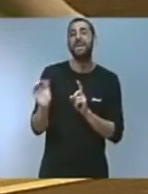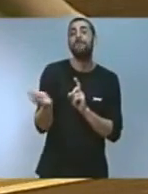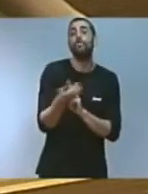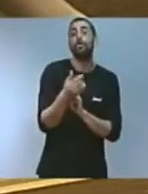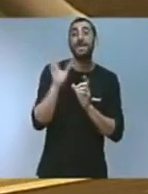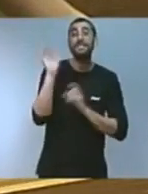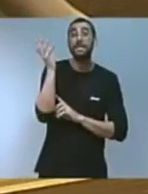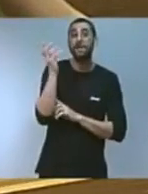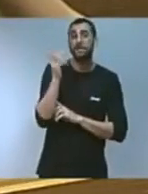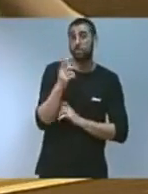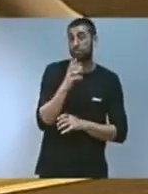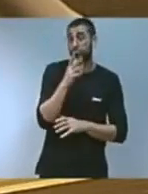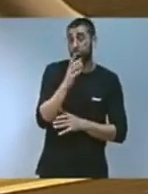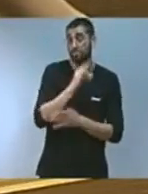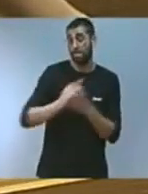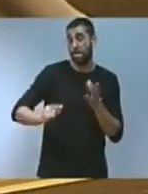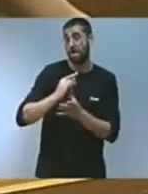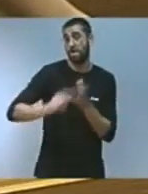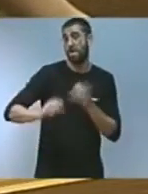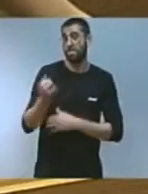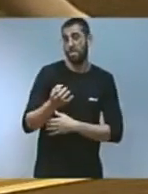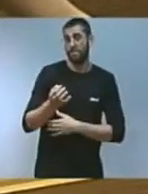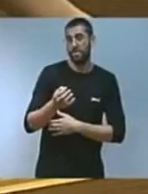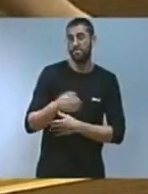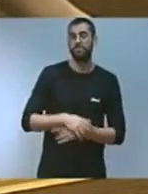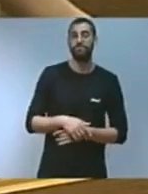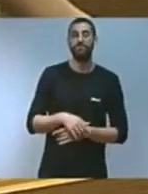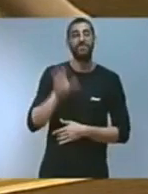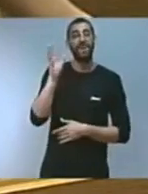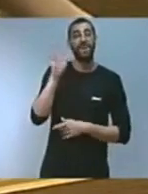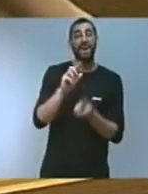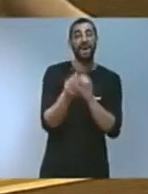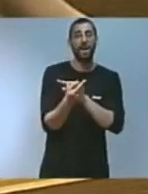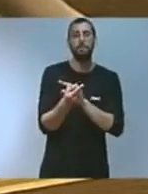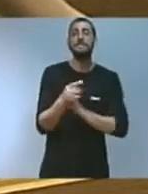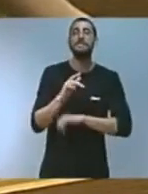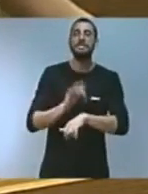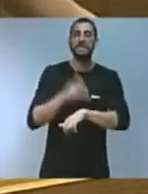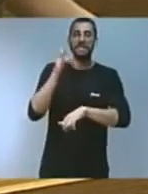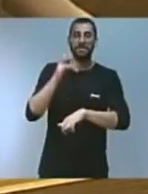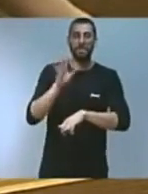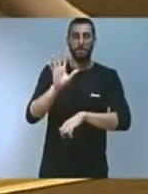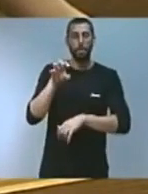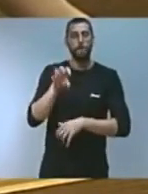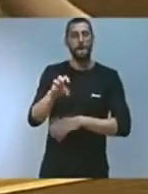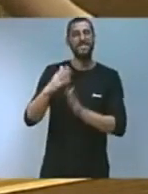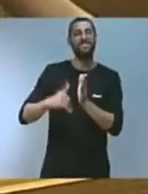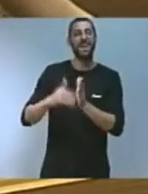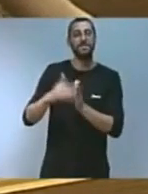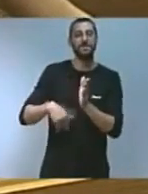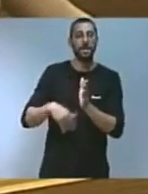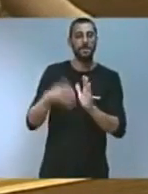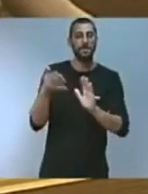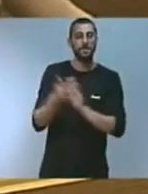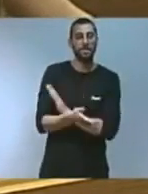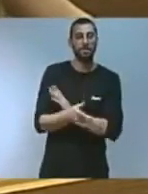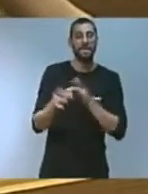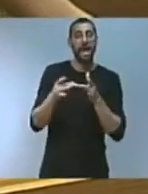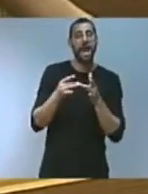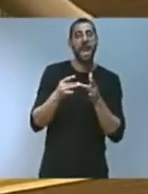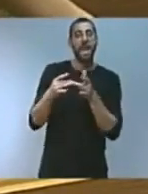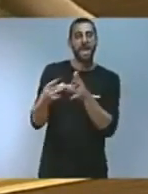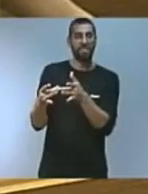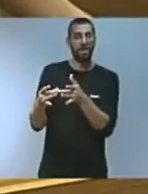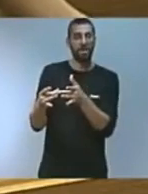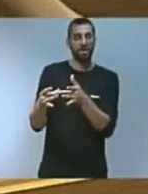especialment sensibles front al canvi climàtic, però formem part, País Valencià, del vergonyós lideratge, com el